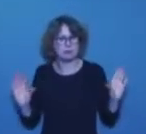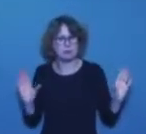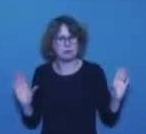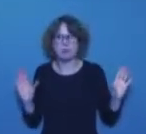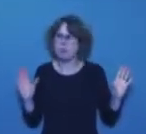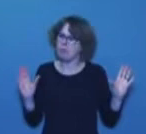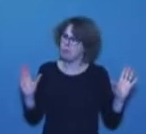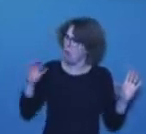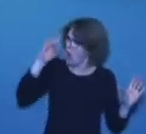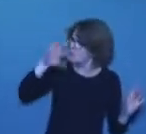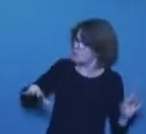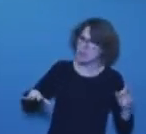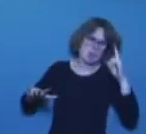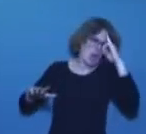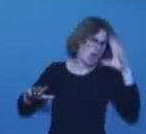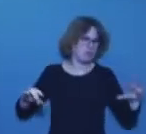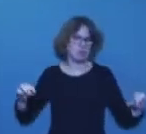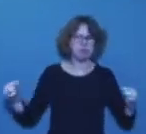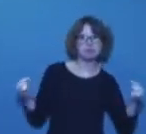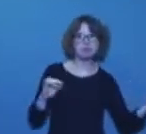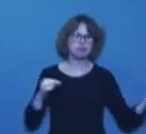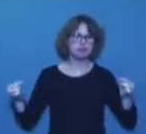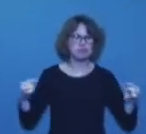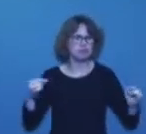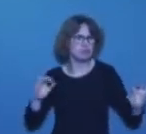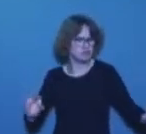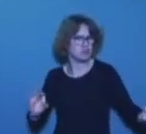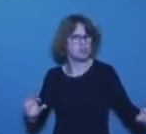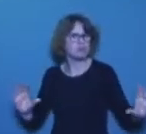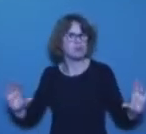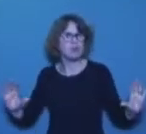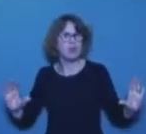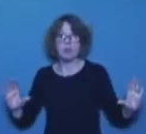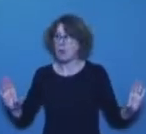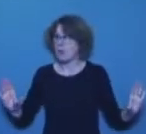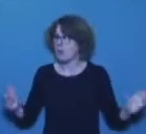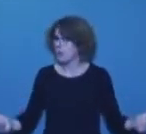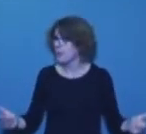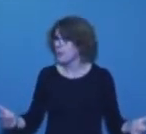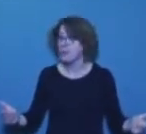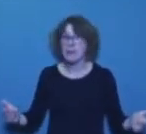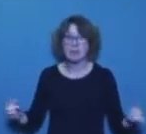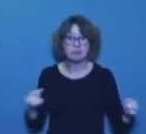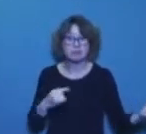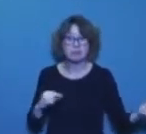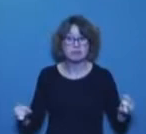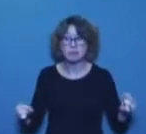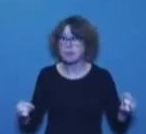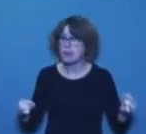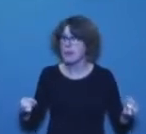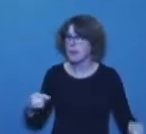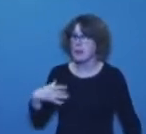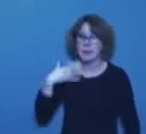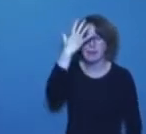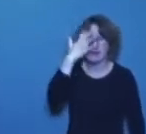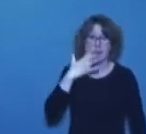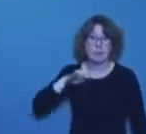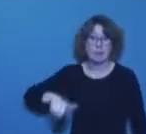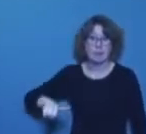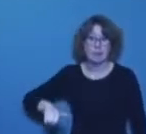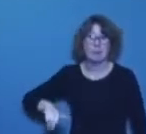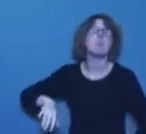On confronte les points de vue puis les gens décident. Là, c'est que ce n plus possible, on ne peut même pas parler, personne ne prend rien au sérieux. Donc, alors, M. Fillon,